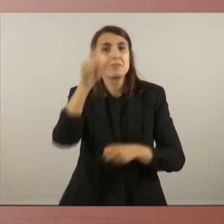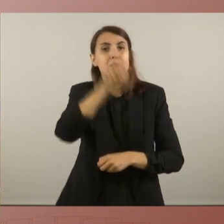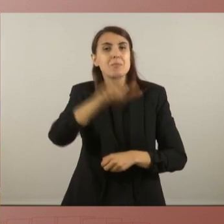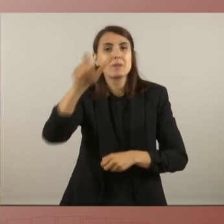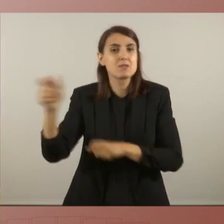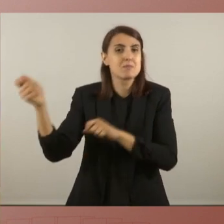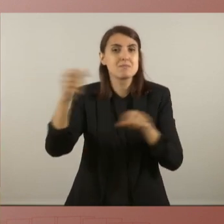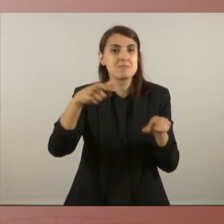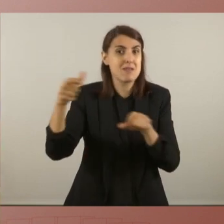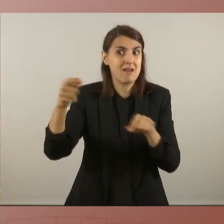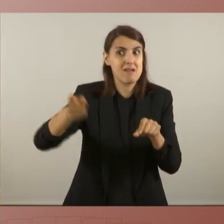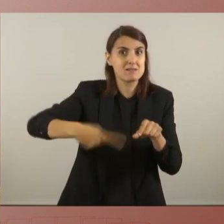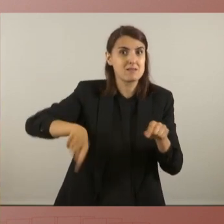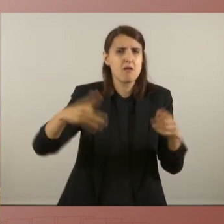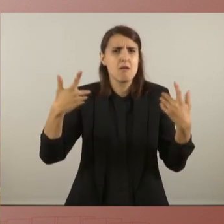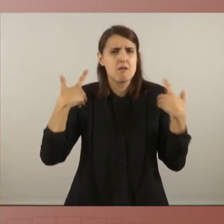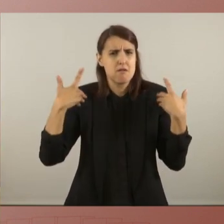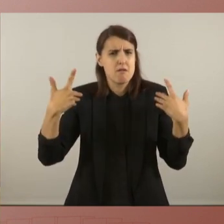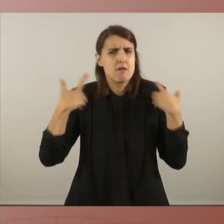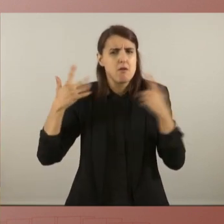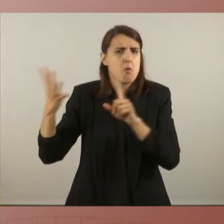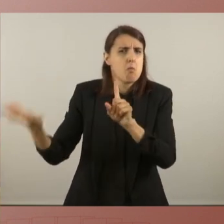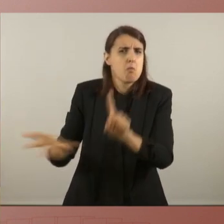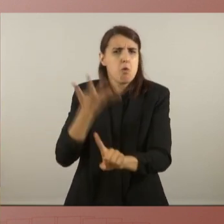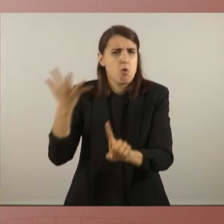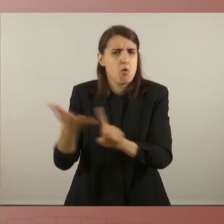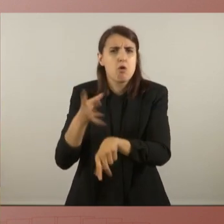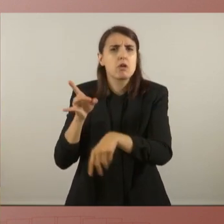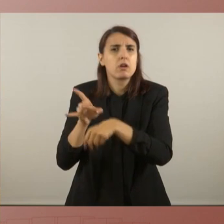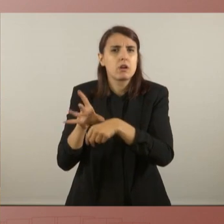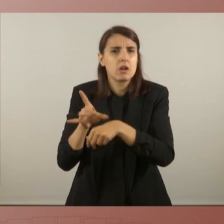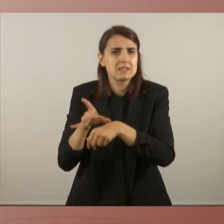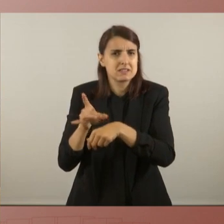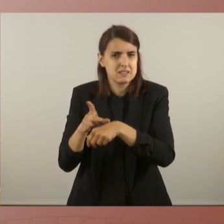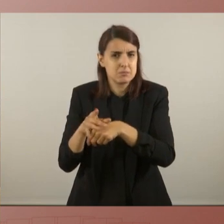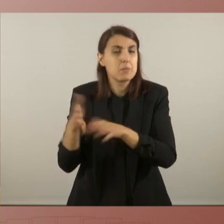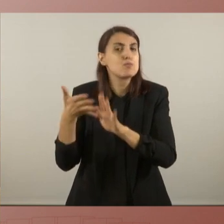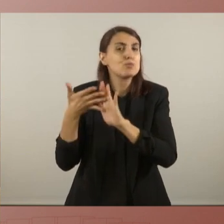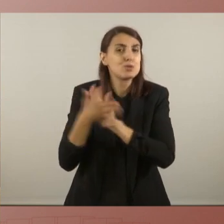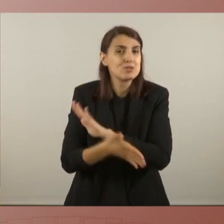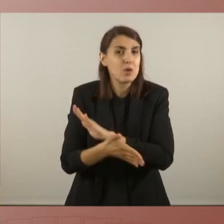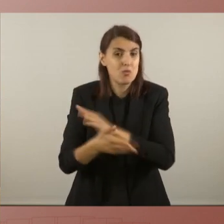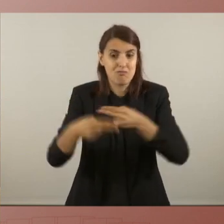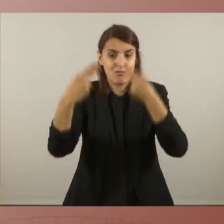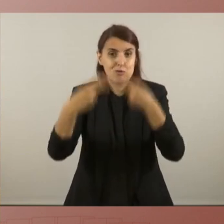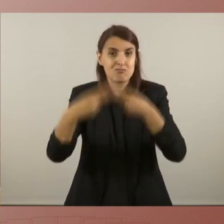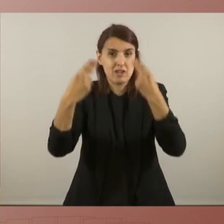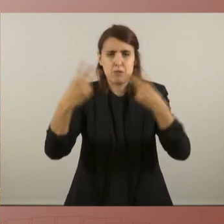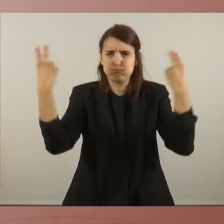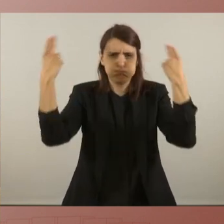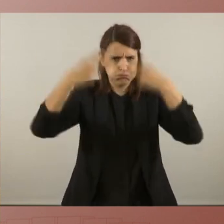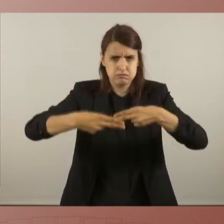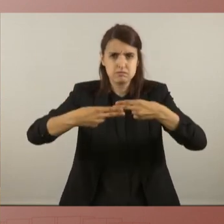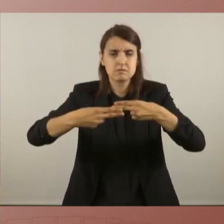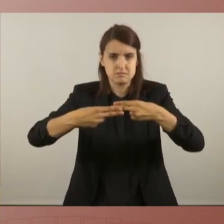que pateixen la violència i el racisme del tancament de fronteres. Una